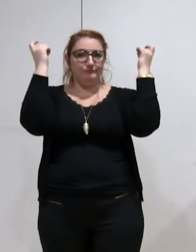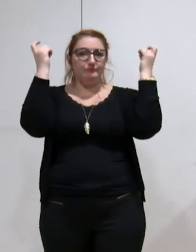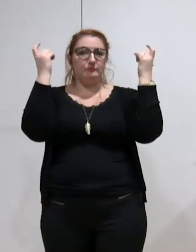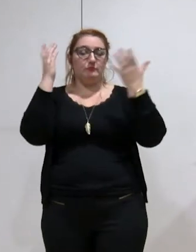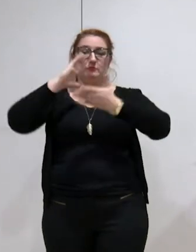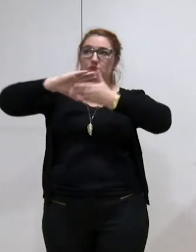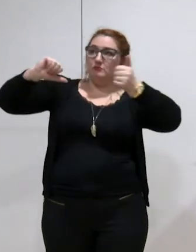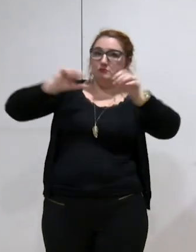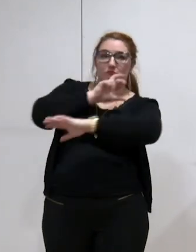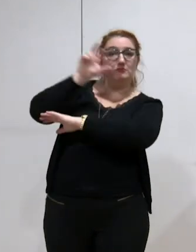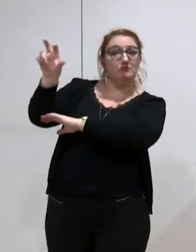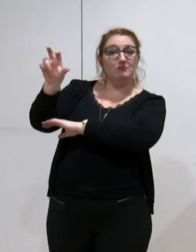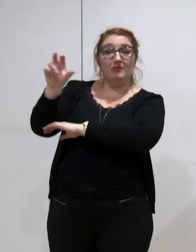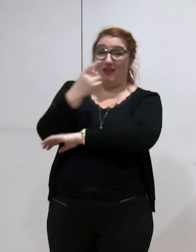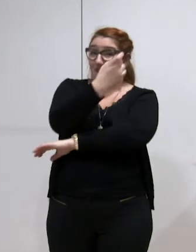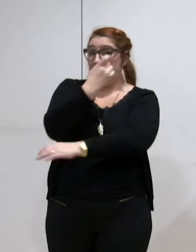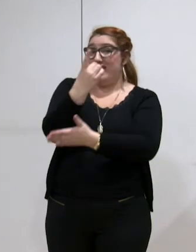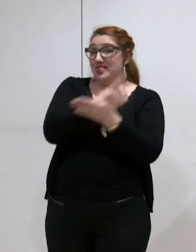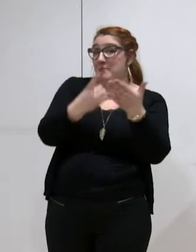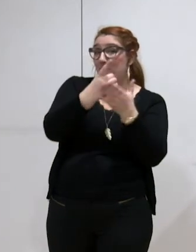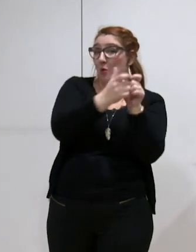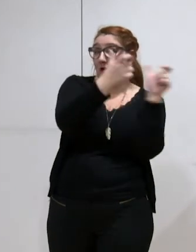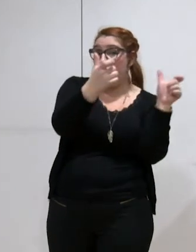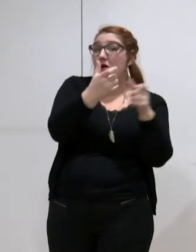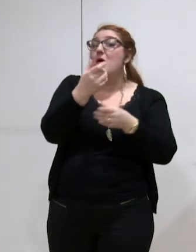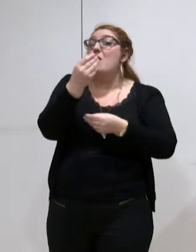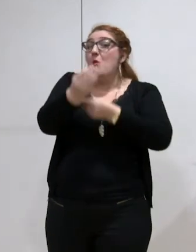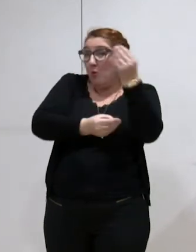également au département, voire au conseil régional.